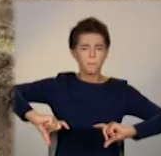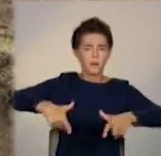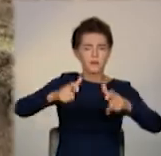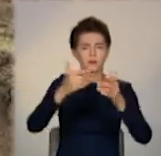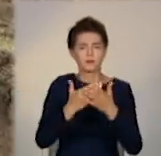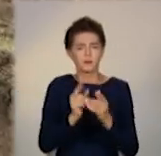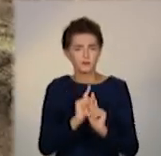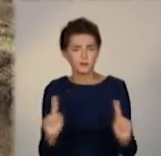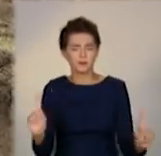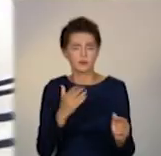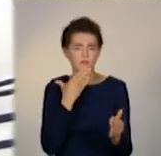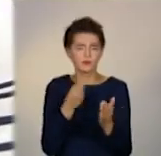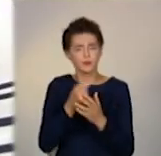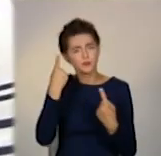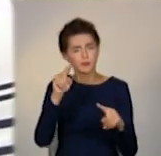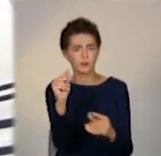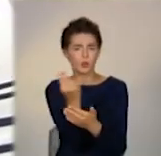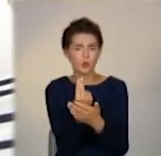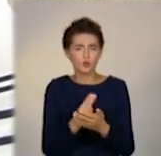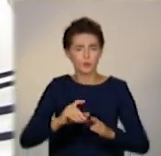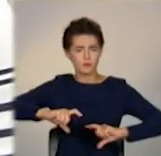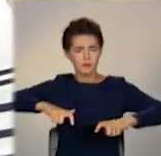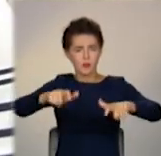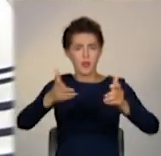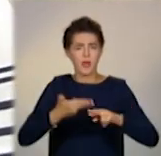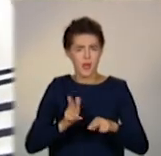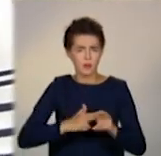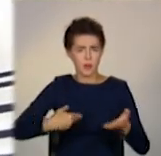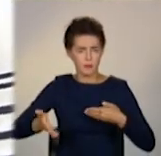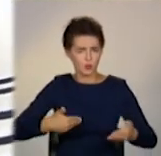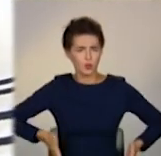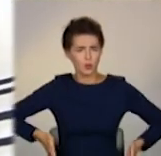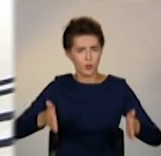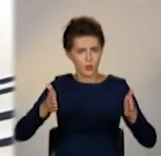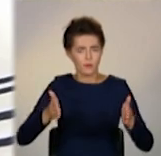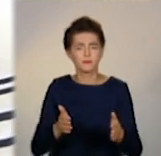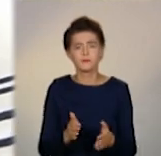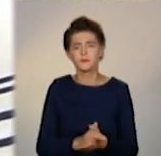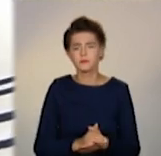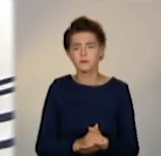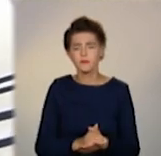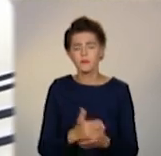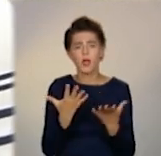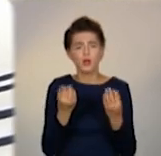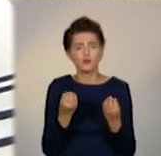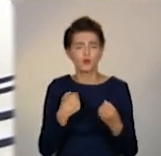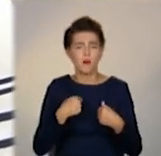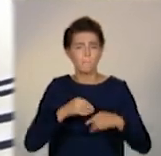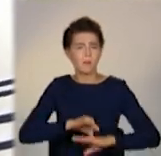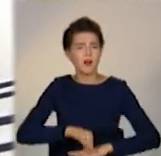своєобразний рисунок цих тротуаров. Також на даний момент ми проводимо